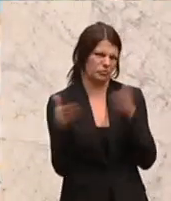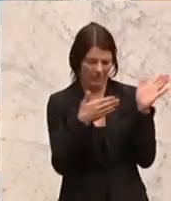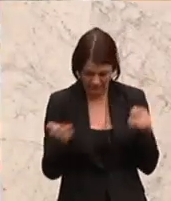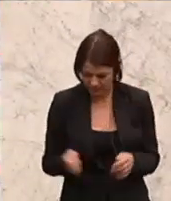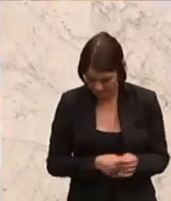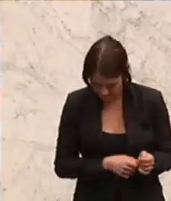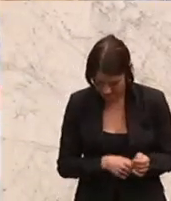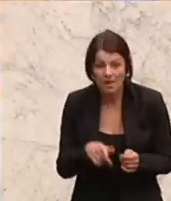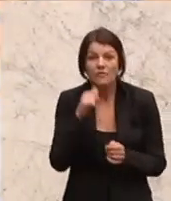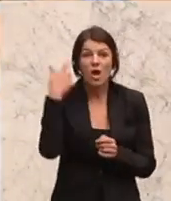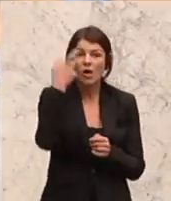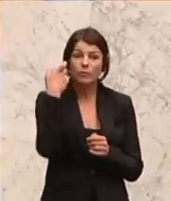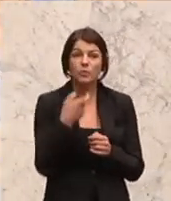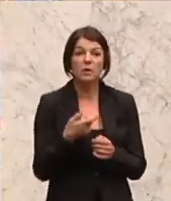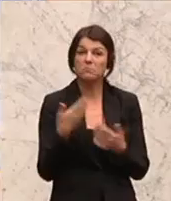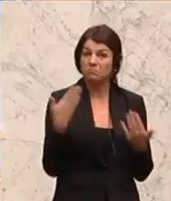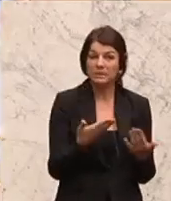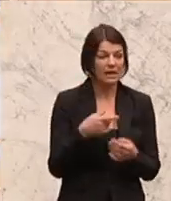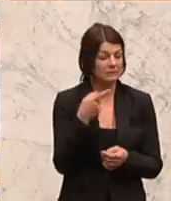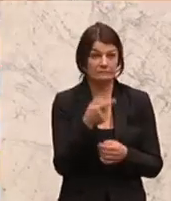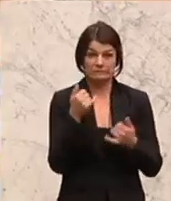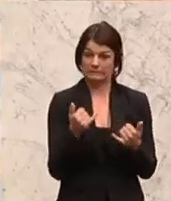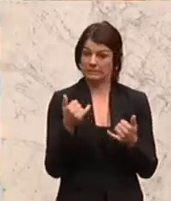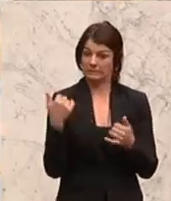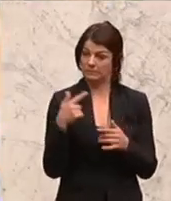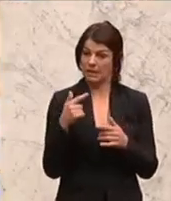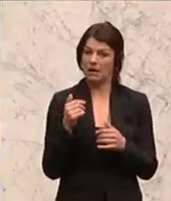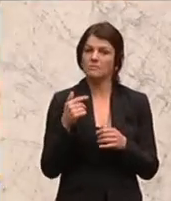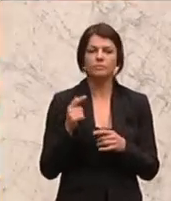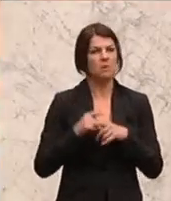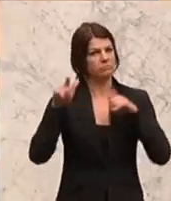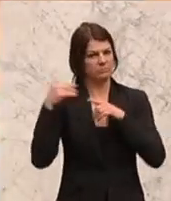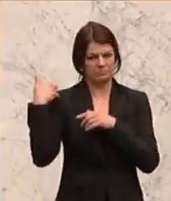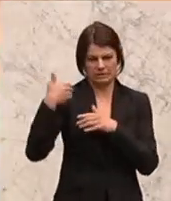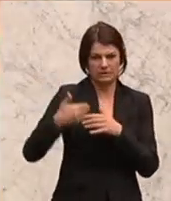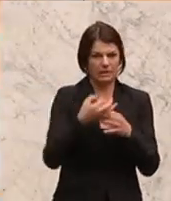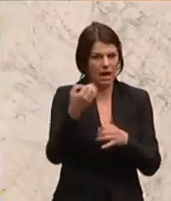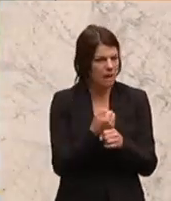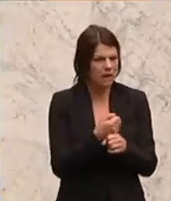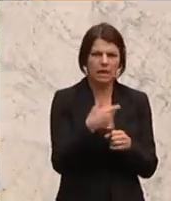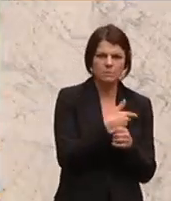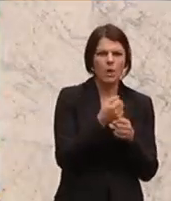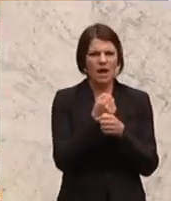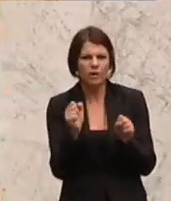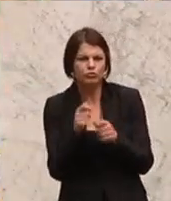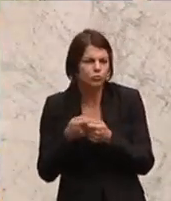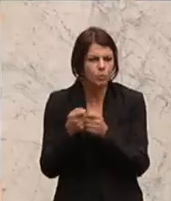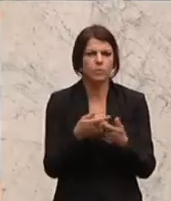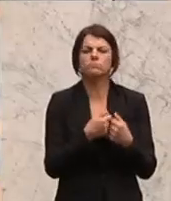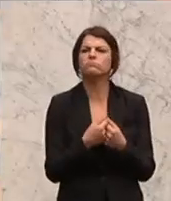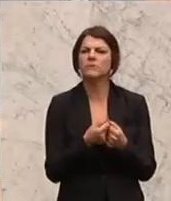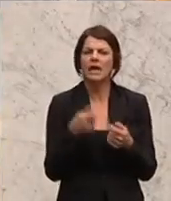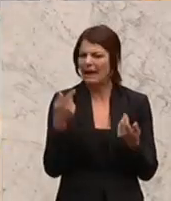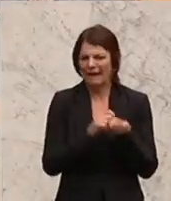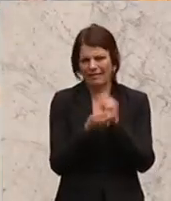dass Ihnen auch anlässlich Ihrer Hochämter, die Sie ja jetzt in den letzten Tagen begehen, sei es SPÖ oder sei es Gewerkschaftsbund, dass das